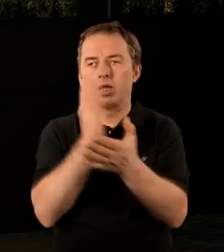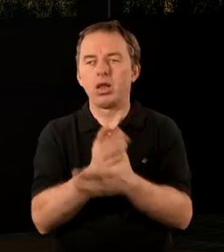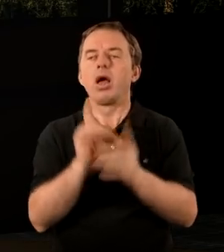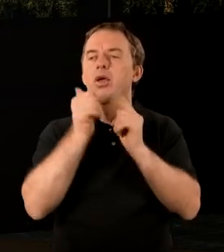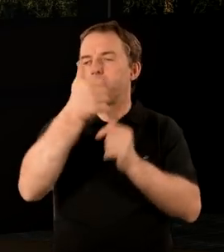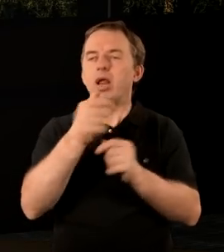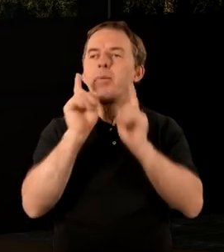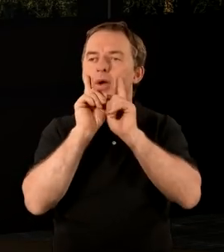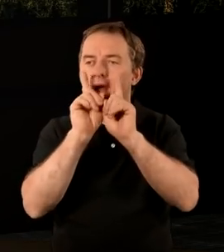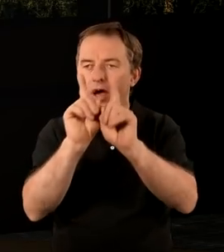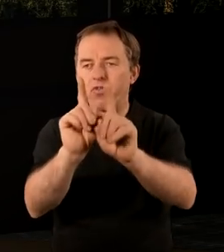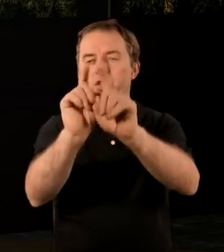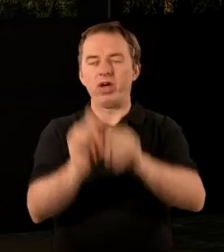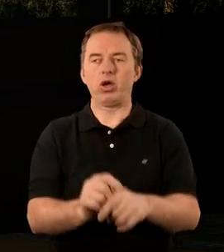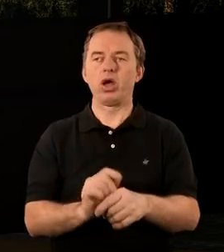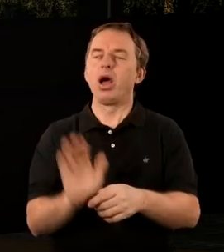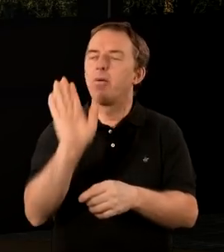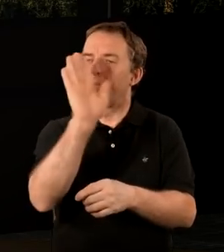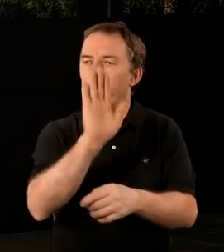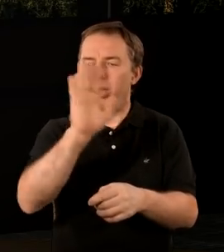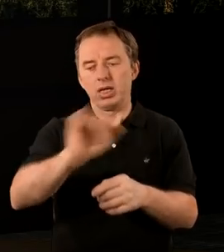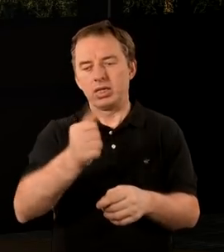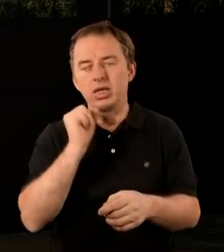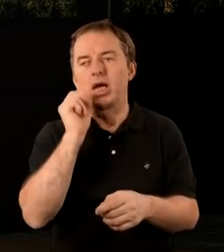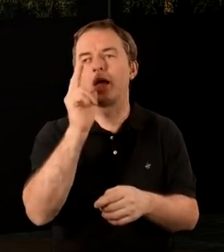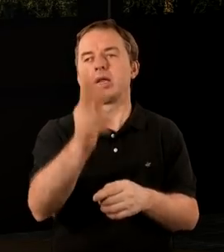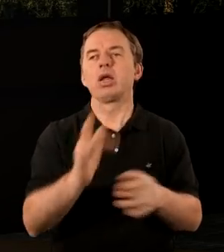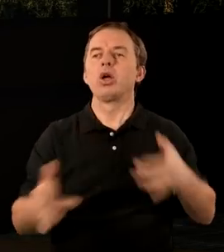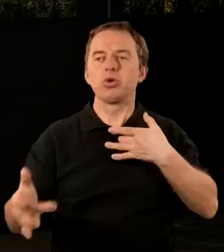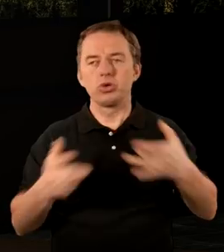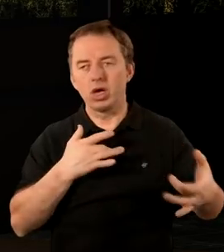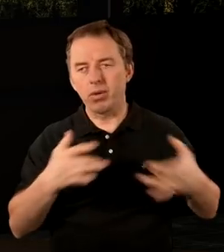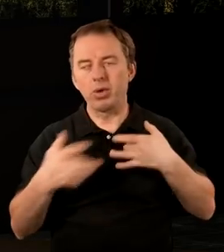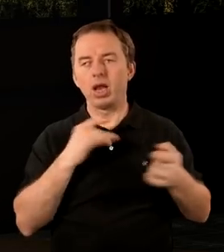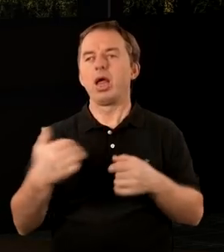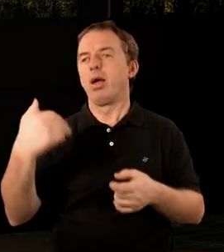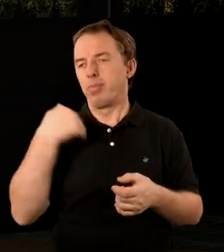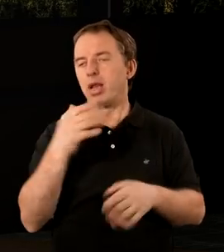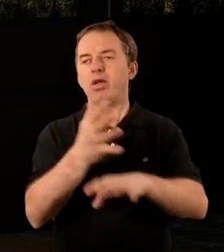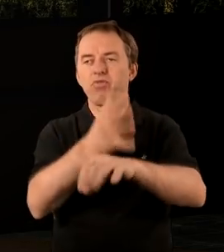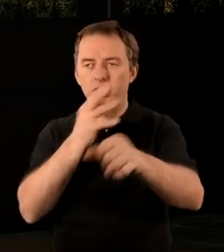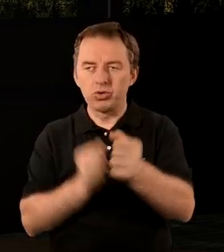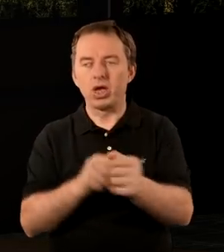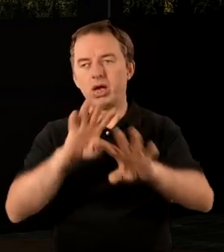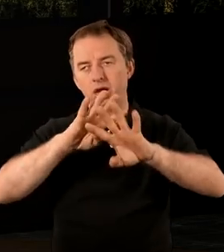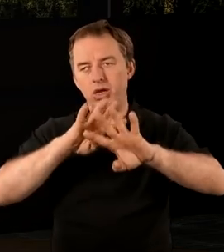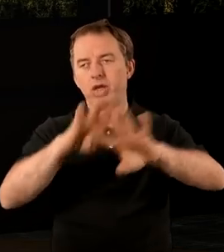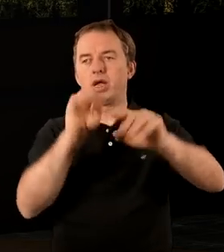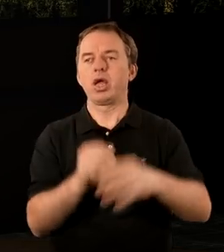wyłącznie jedynego, prawdziwego Boga. A jednak cierpieli, jednak byli więzieni.